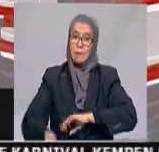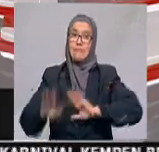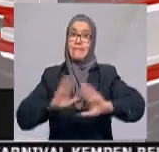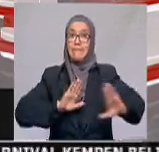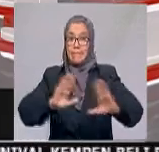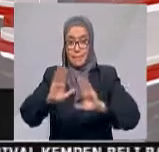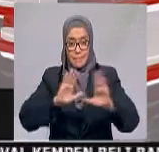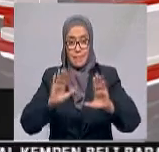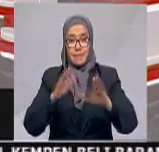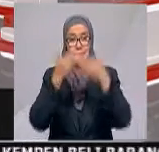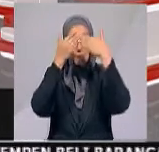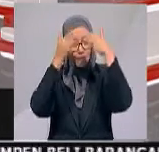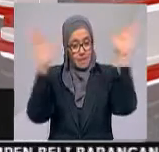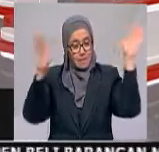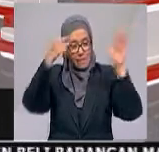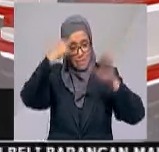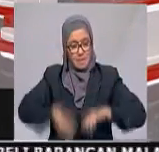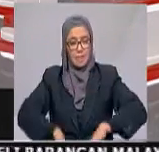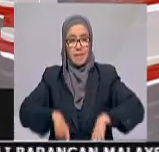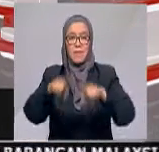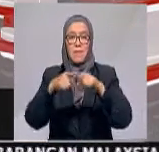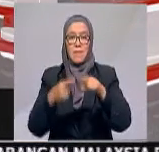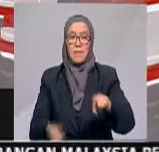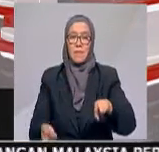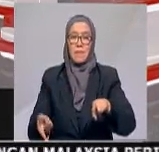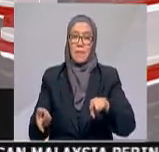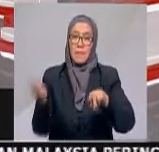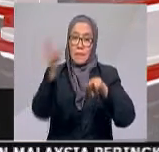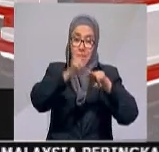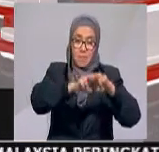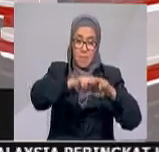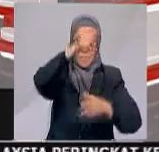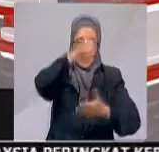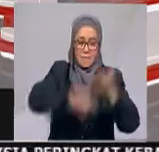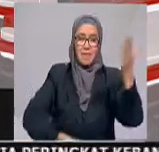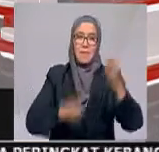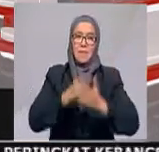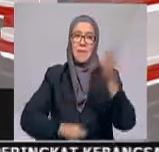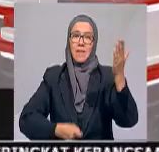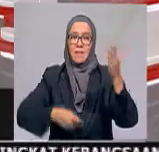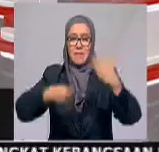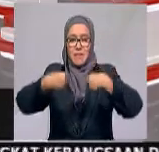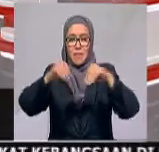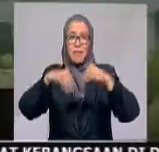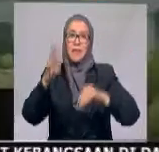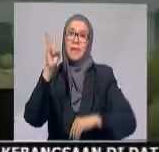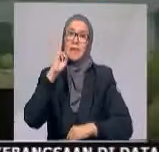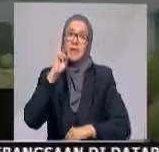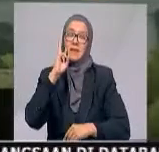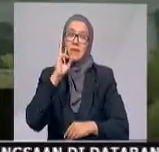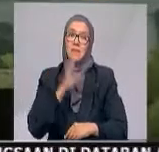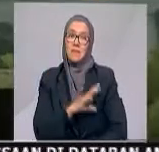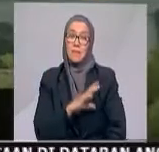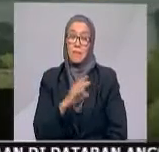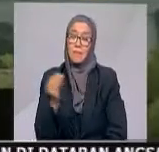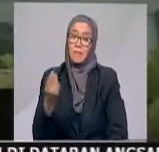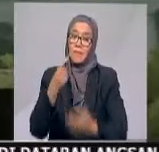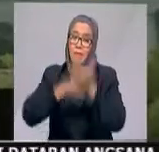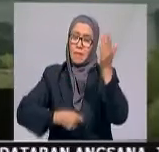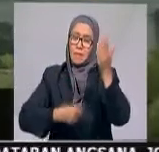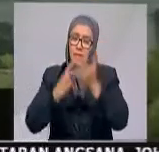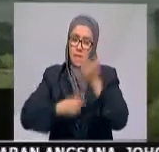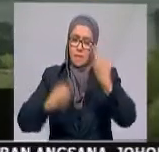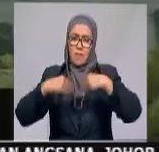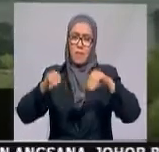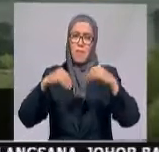permintaan Malaysia untuk menaikkan sedikit harga jualan air mentah itu. Harga jualan air mentah dari Malaysia sejak tahun